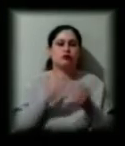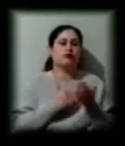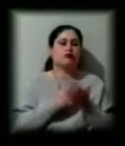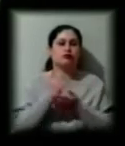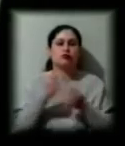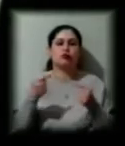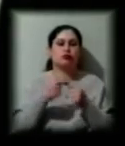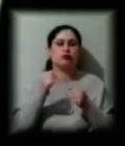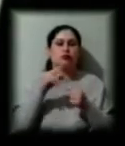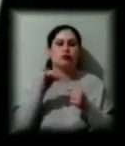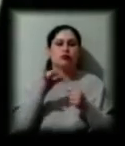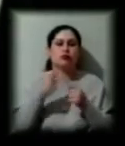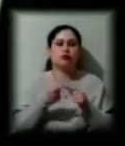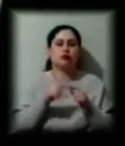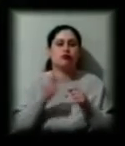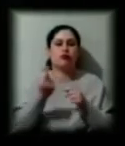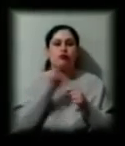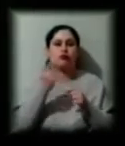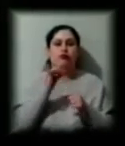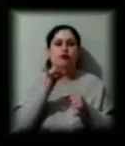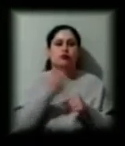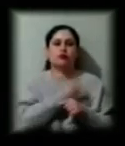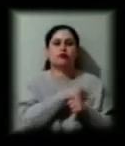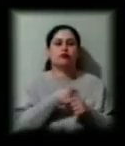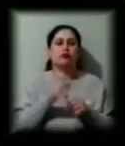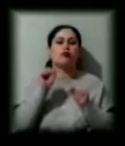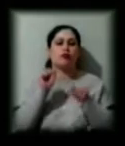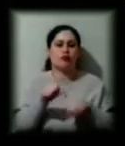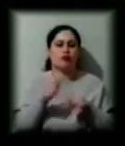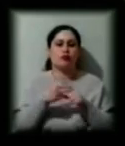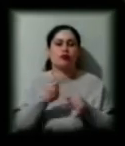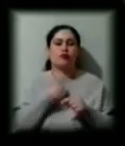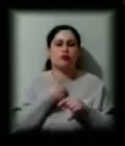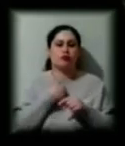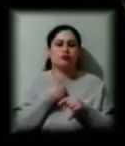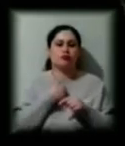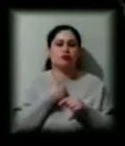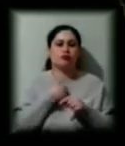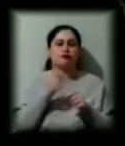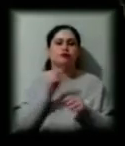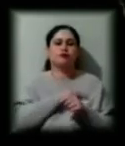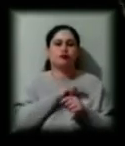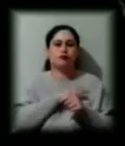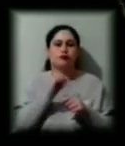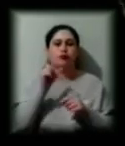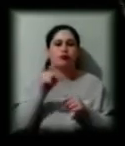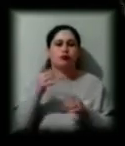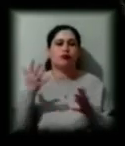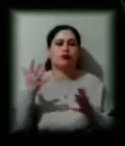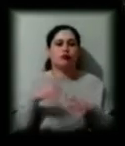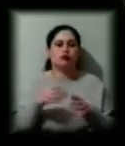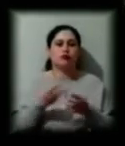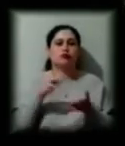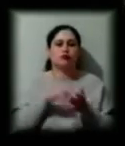саме в обласній інфекційній лікарні дозволить нам працювати з людьми, у яких вже встановлений діагноз,